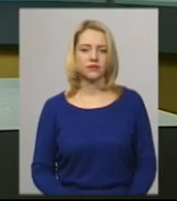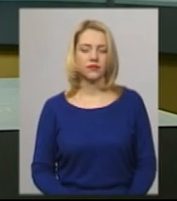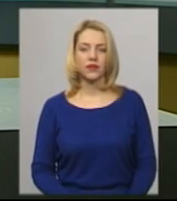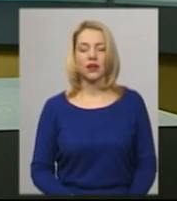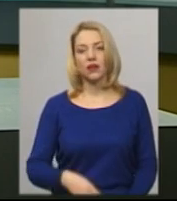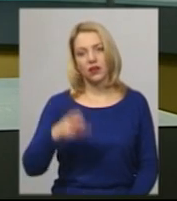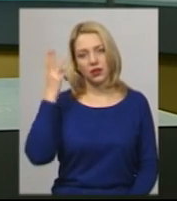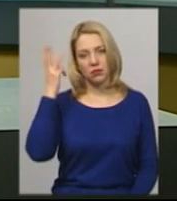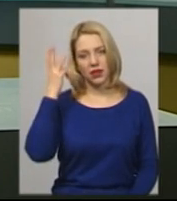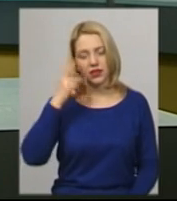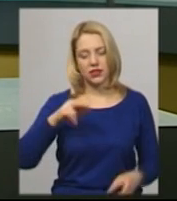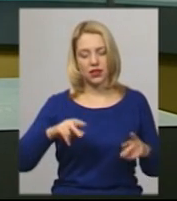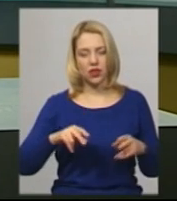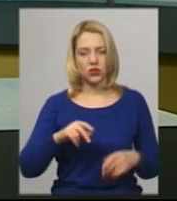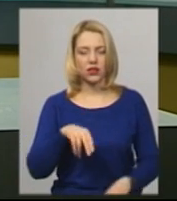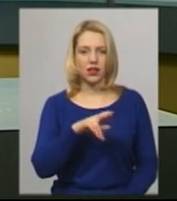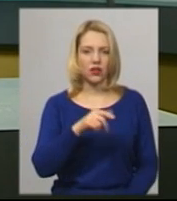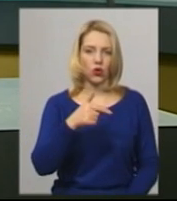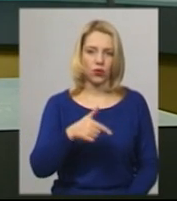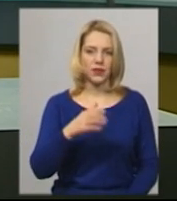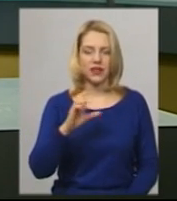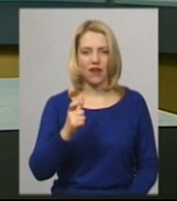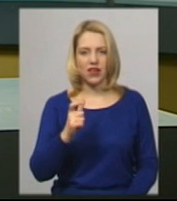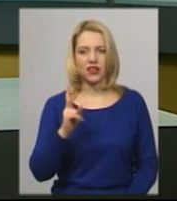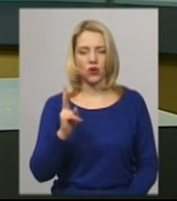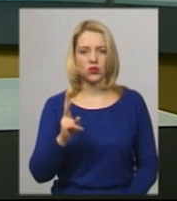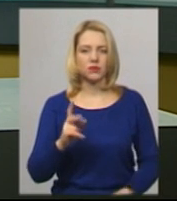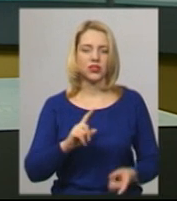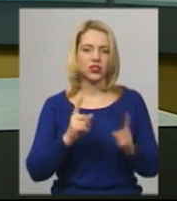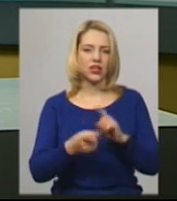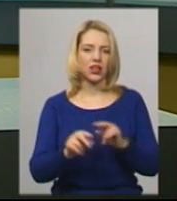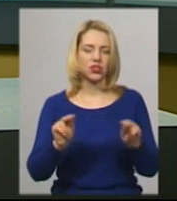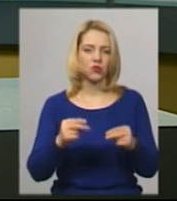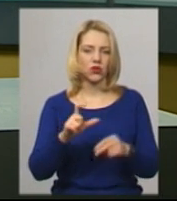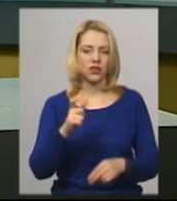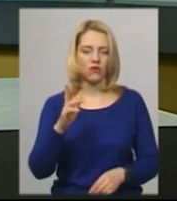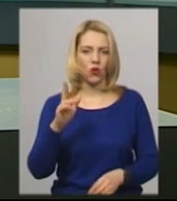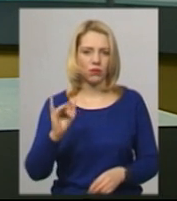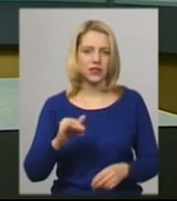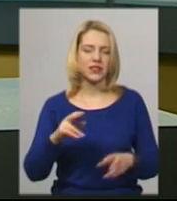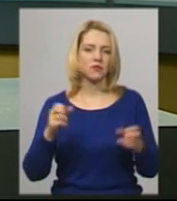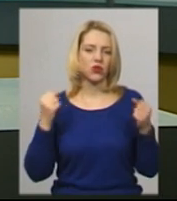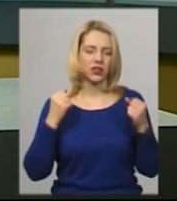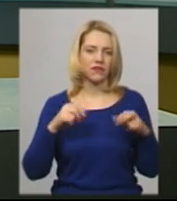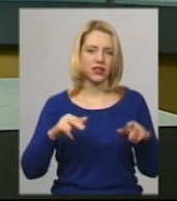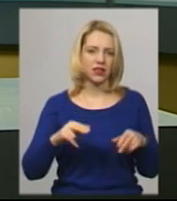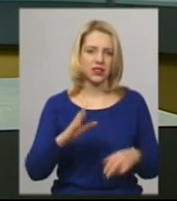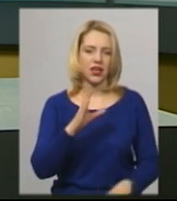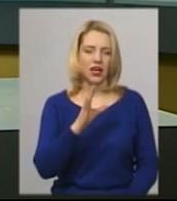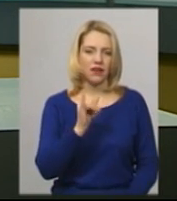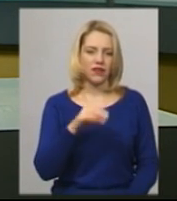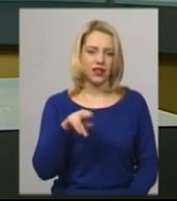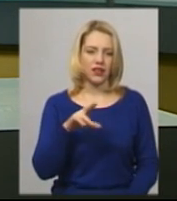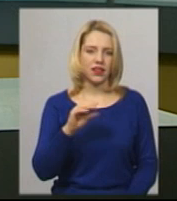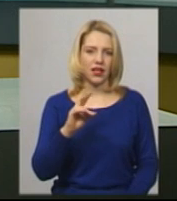Хмельницькі танцюристи Даніїл Горобець та Евеліна Кузьмич стали чемпіонами Європи зі спортивно-бальних танців у Вітні у віковій